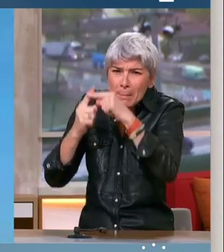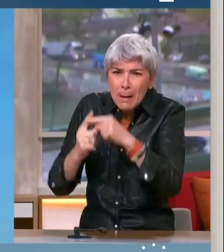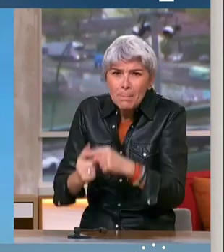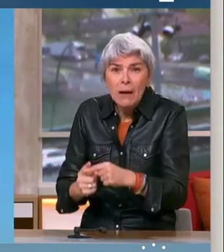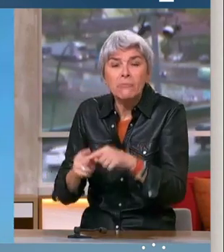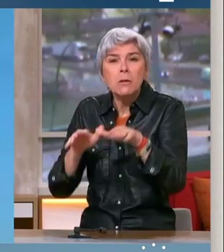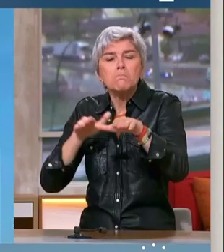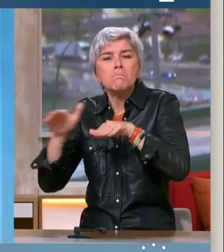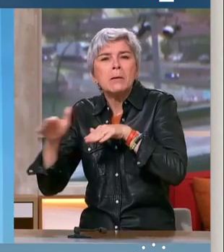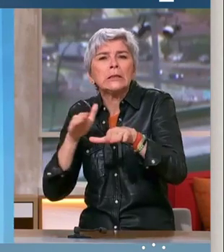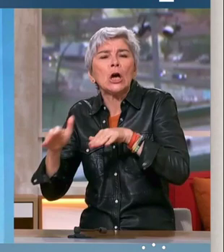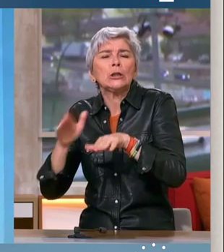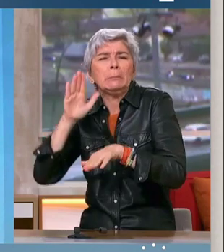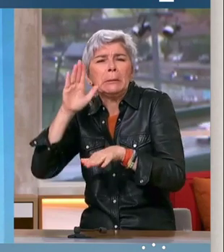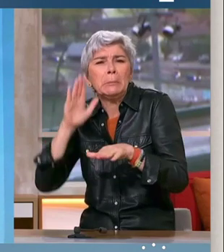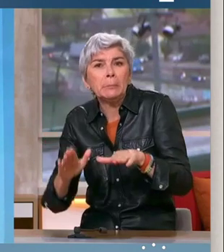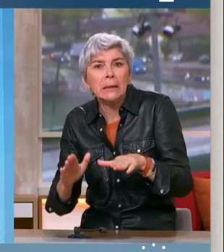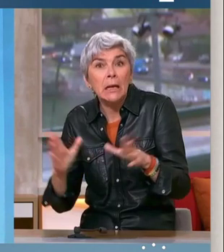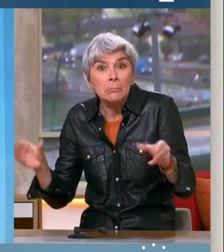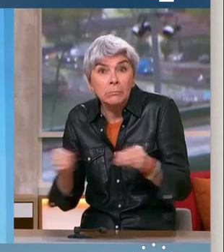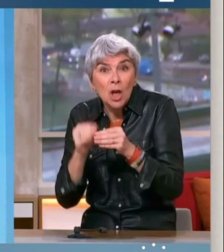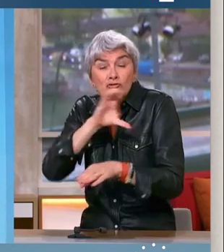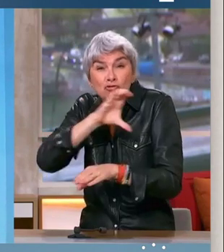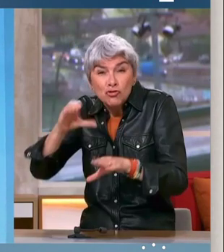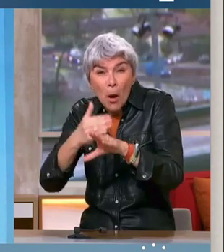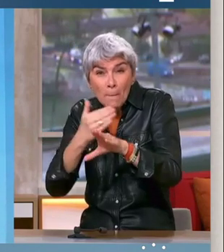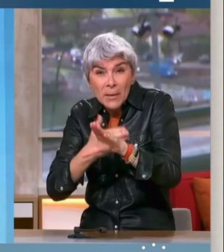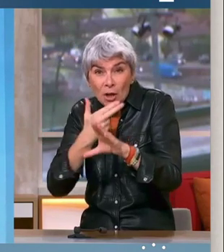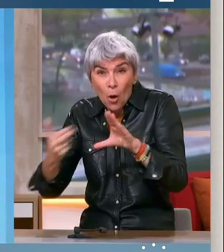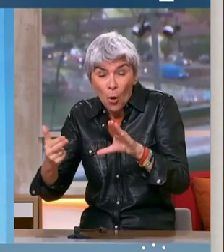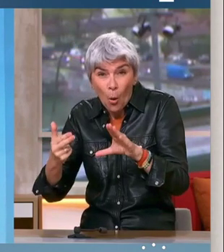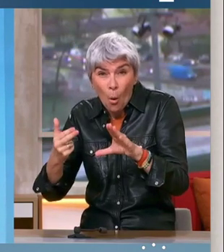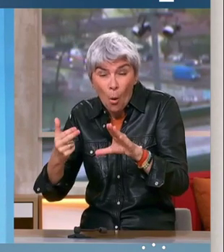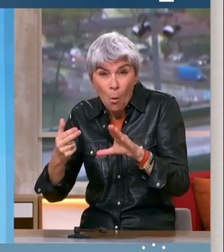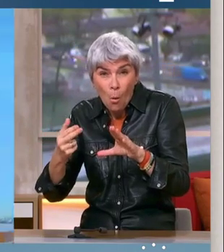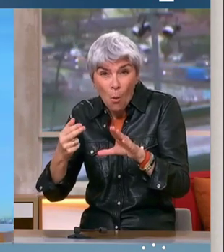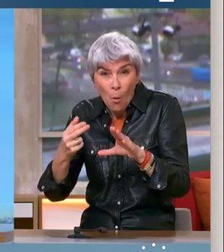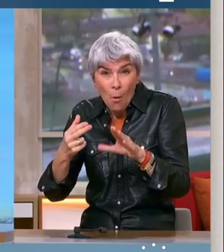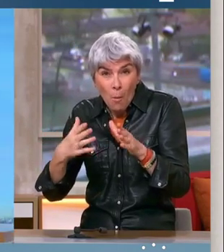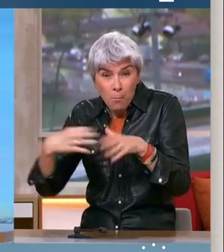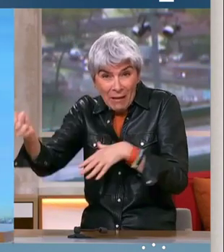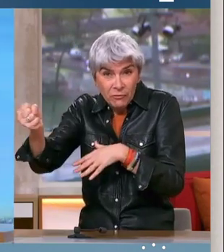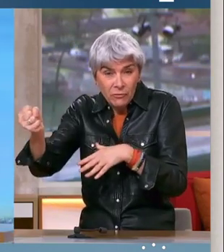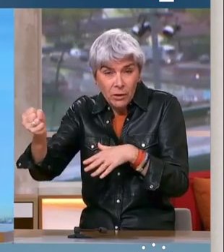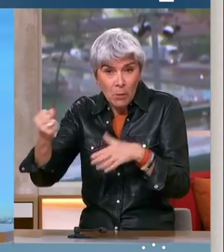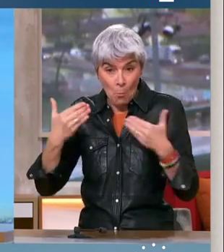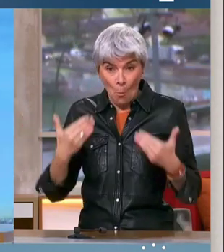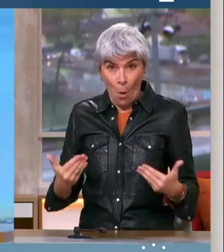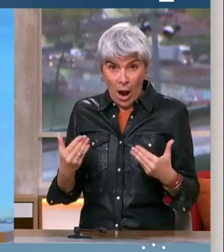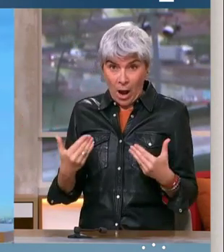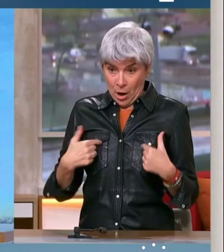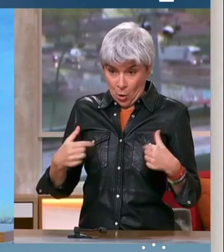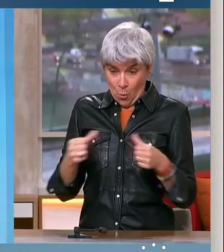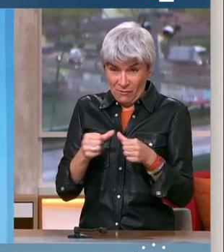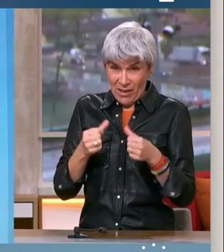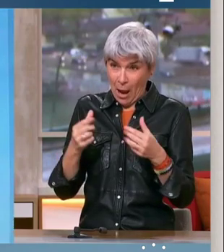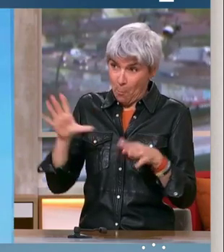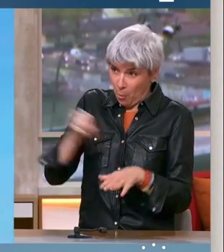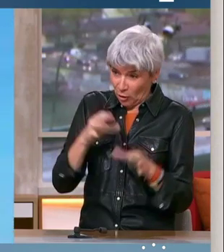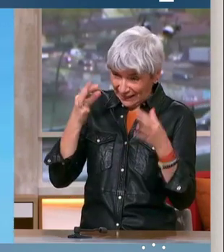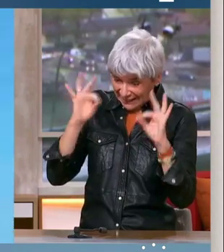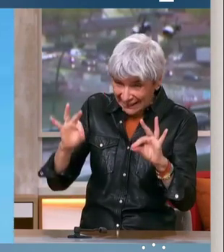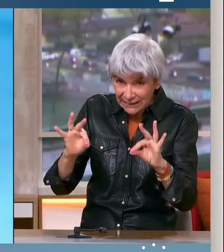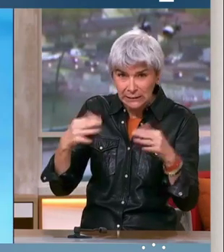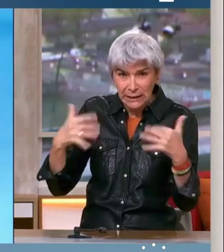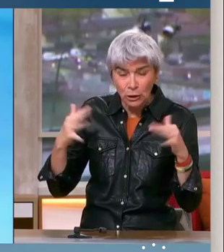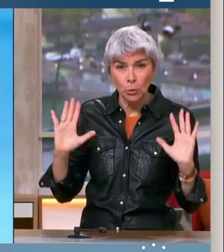méthodes d'évasion fiscale, ça représente 100 milliards d'euros en moins pour les caisses de l'État. Là, j'en prends 10 juste pour pouvoir baisser la CSG sur les